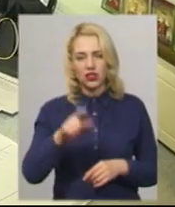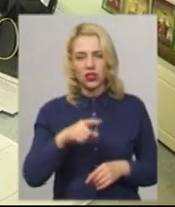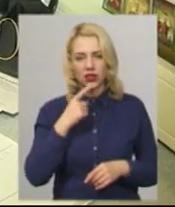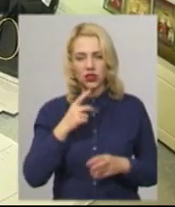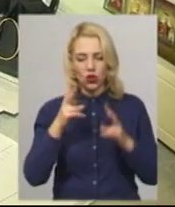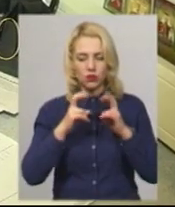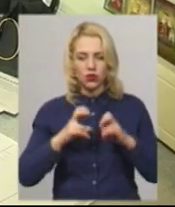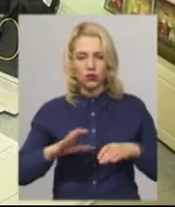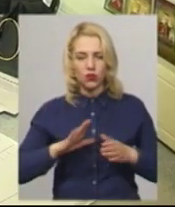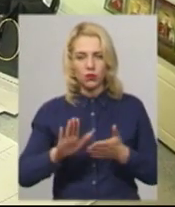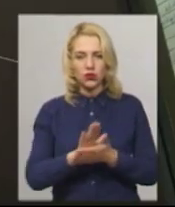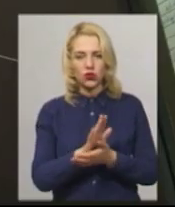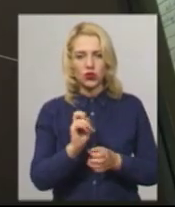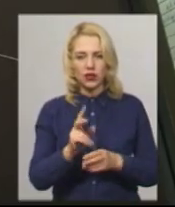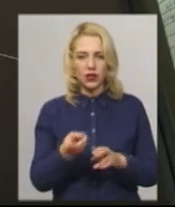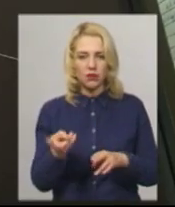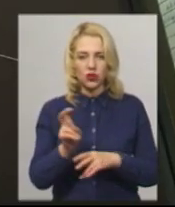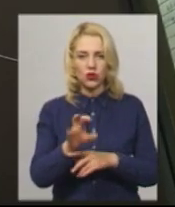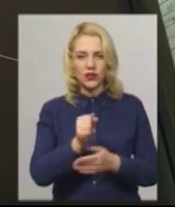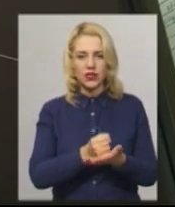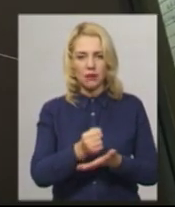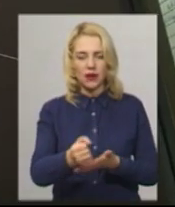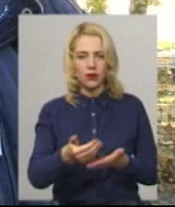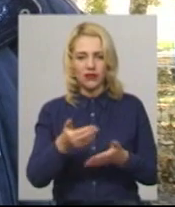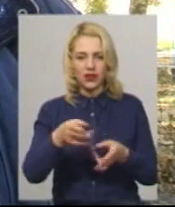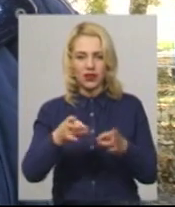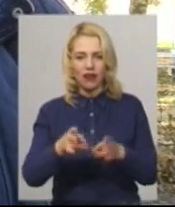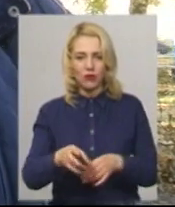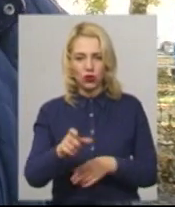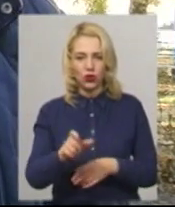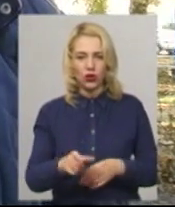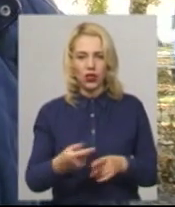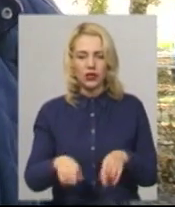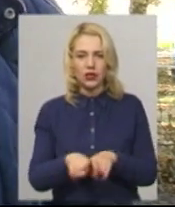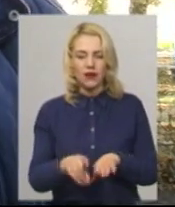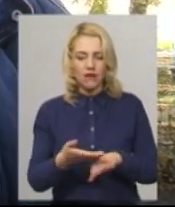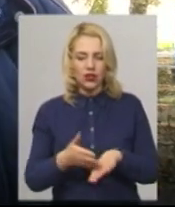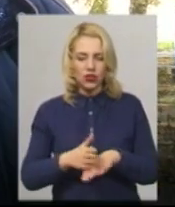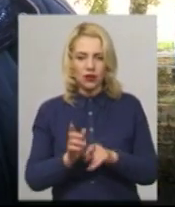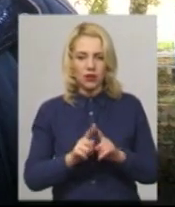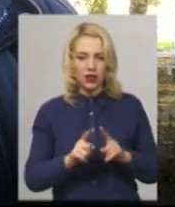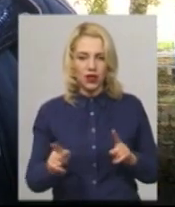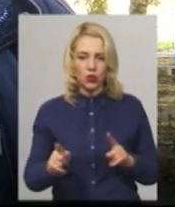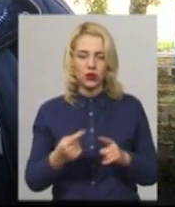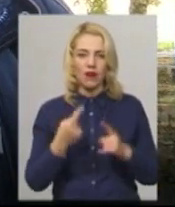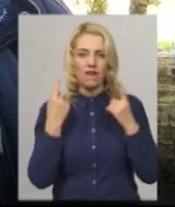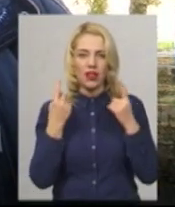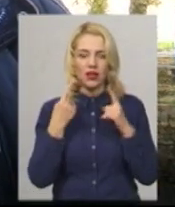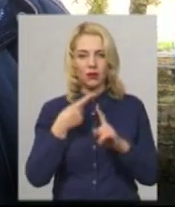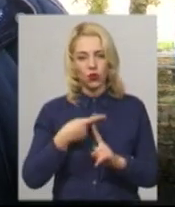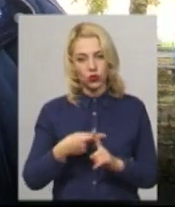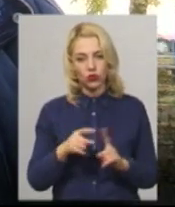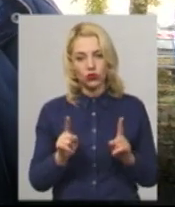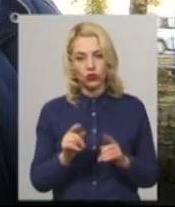обстеження пройшов безкоштовно, так як пройшов із направленим від травматолога. В такий важкий період це великий плюс, що